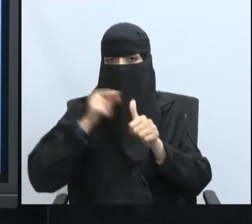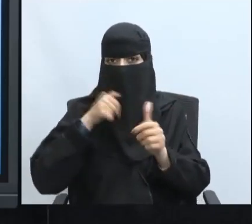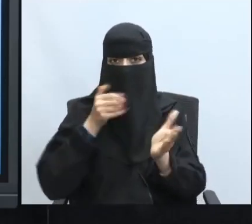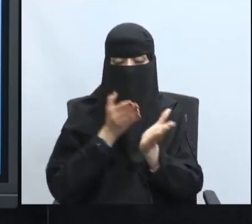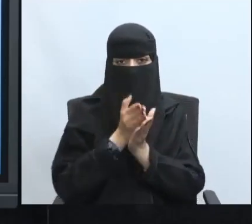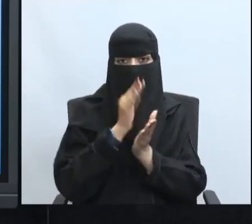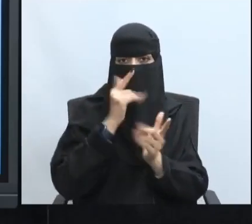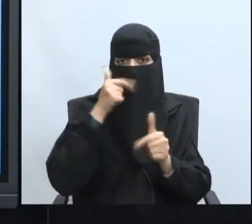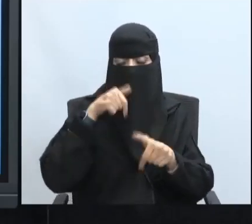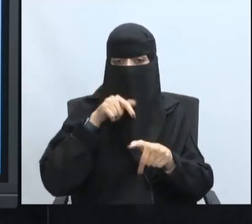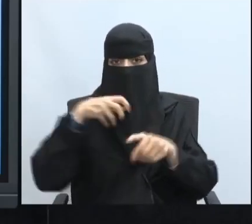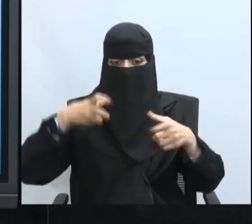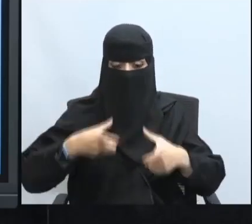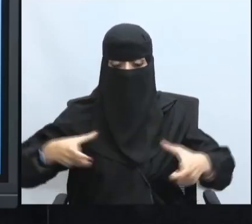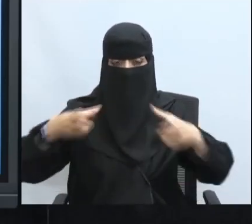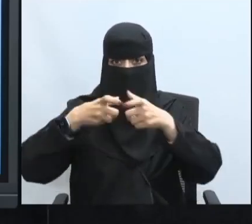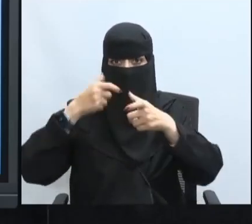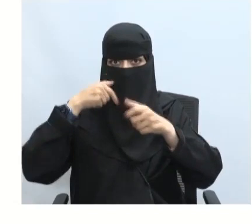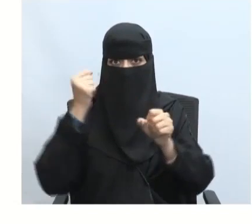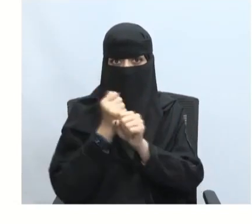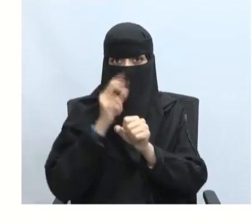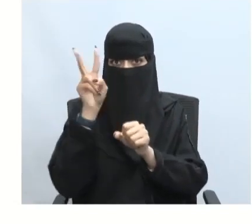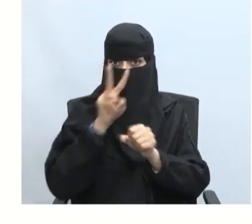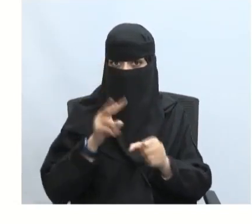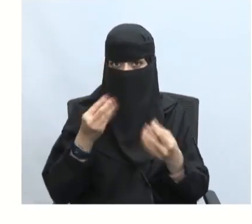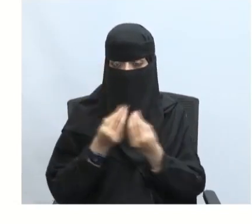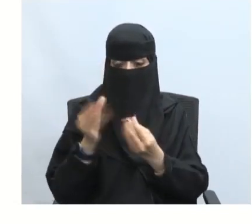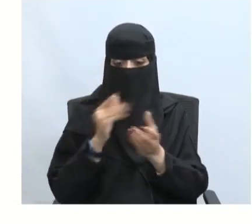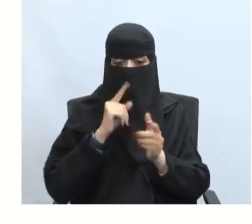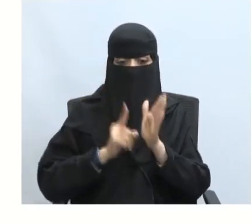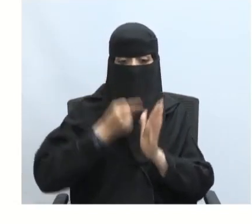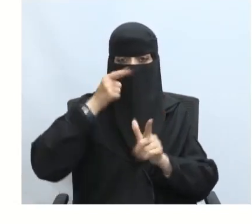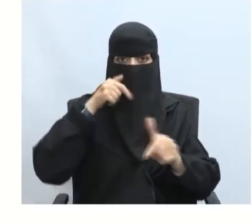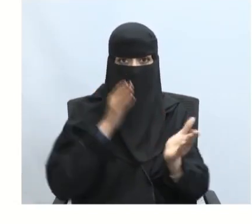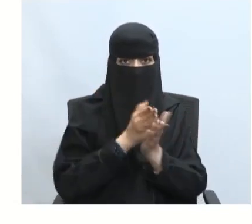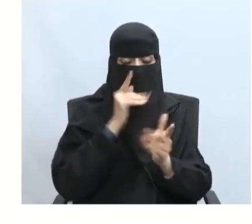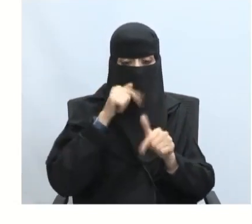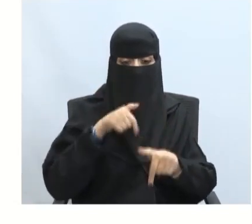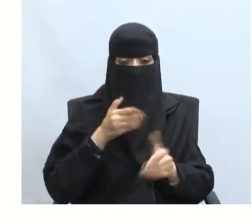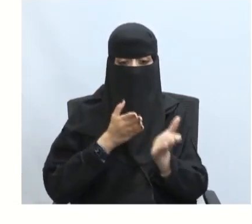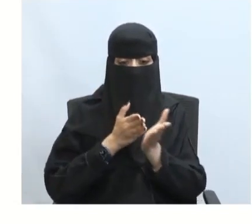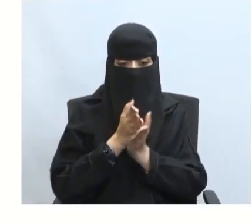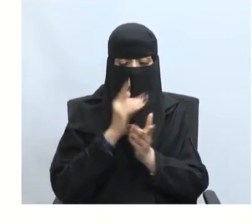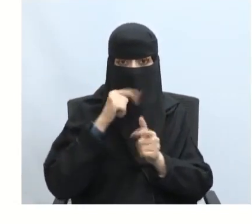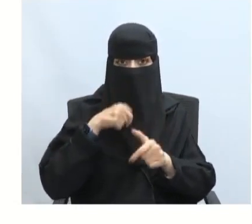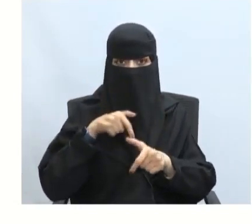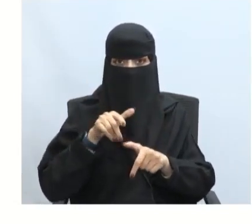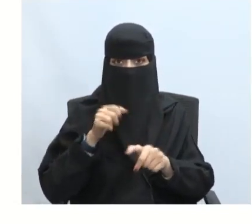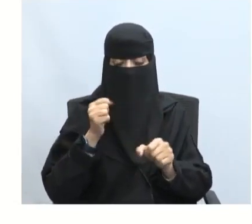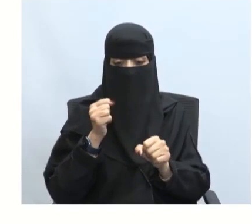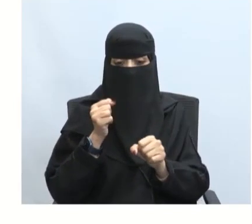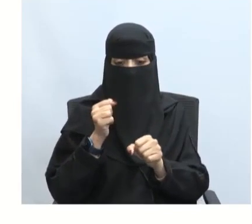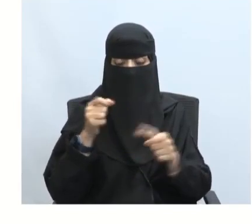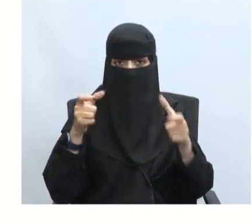طريقة فريق العمل نقرأ سويا أول هذه الطرق طريقة فريق العمل